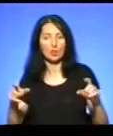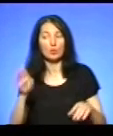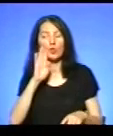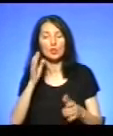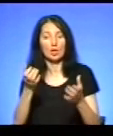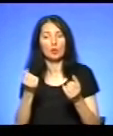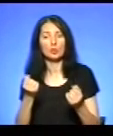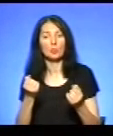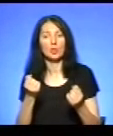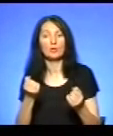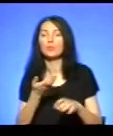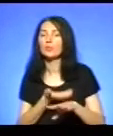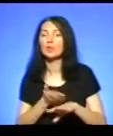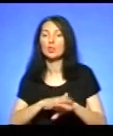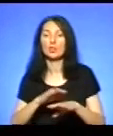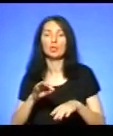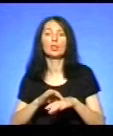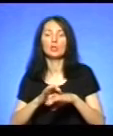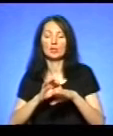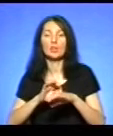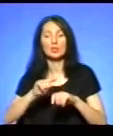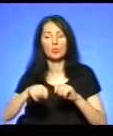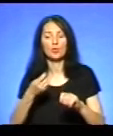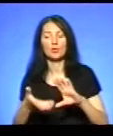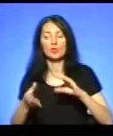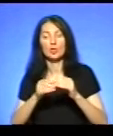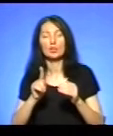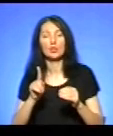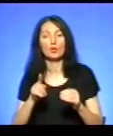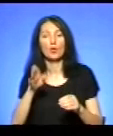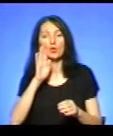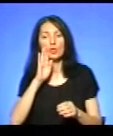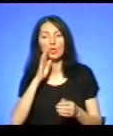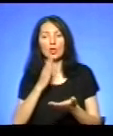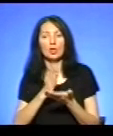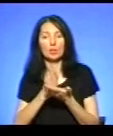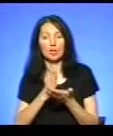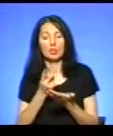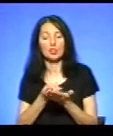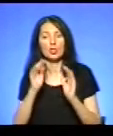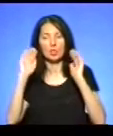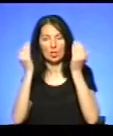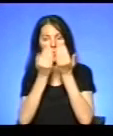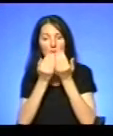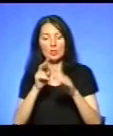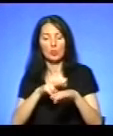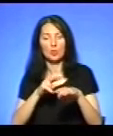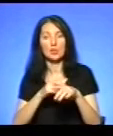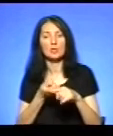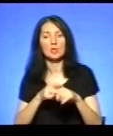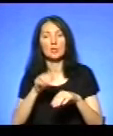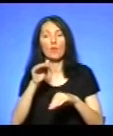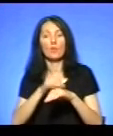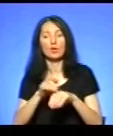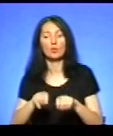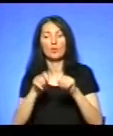тяжкі тілесні ушкодження, результаті чого вона знаходиться в реанімації. Поліцейські, за даним фактом, відкрили